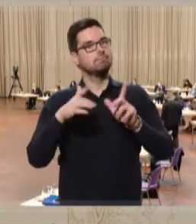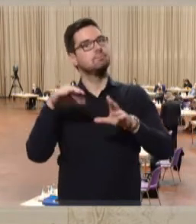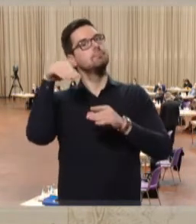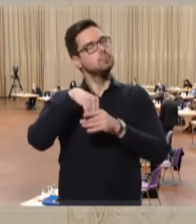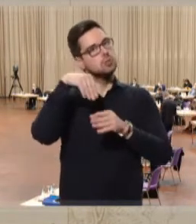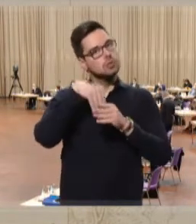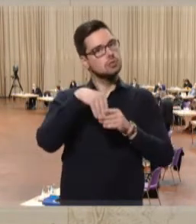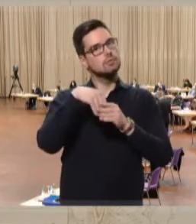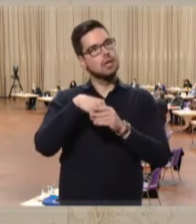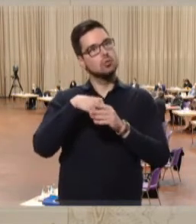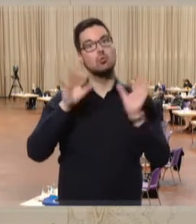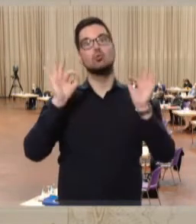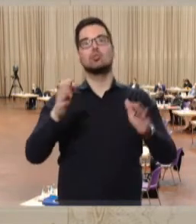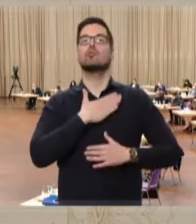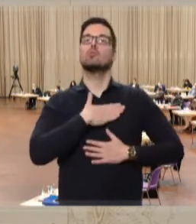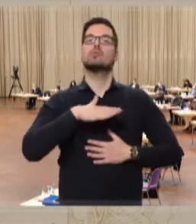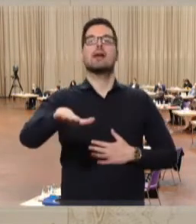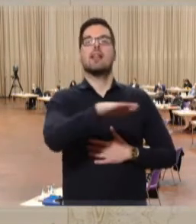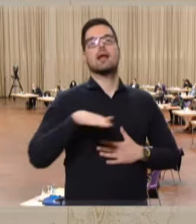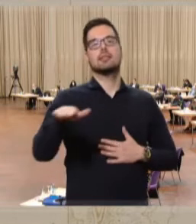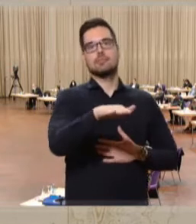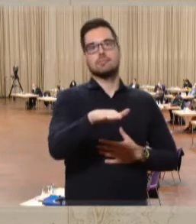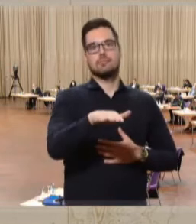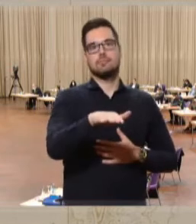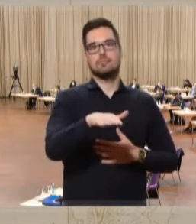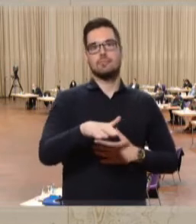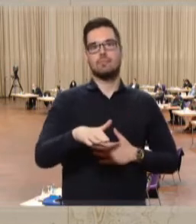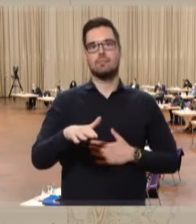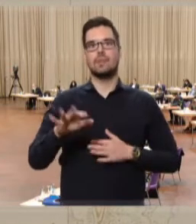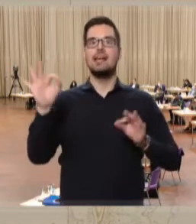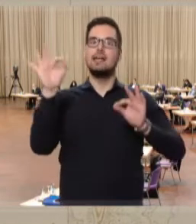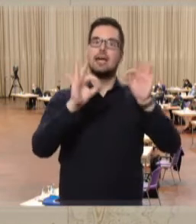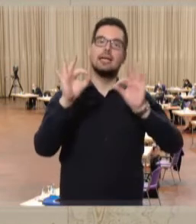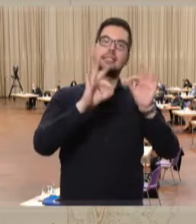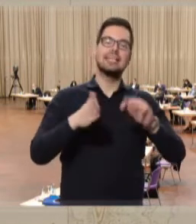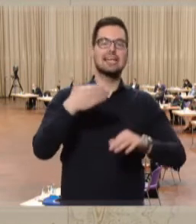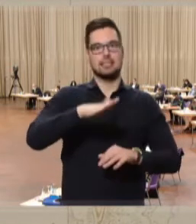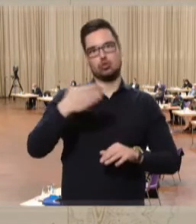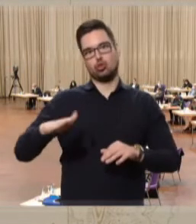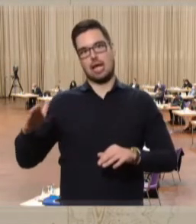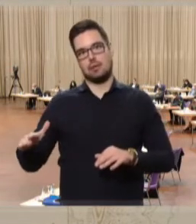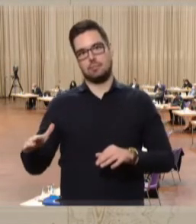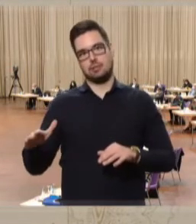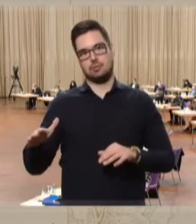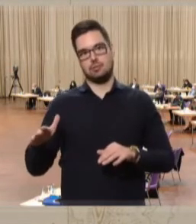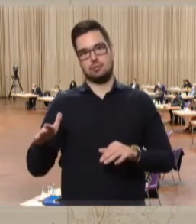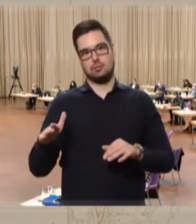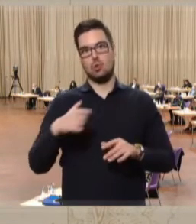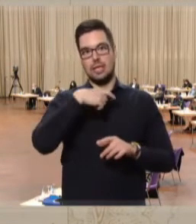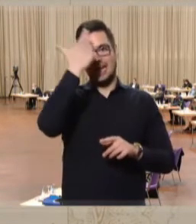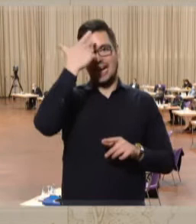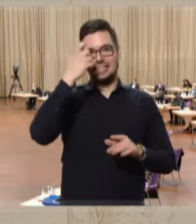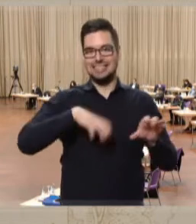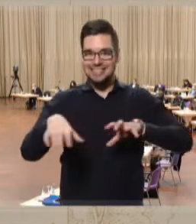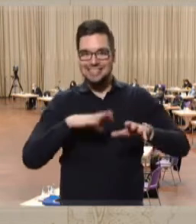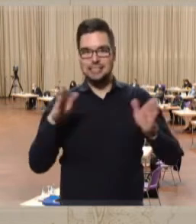Grunde aber nur Gutes für unser Land. Das Insektensterben, der Artenrückgang und die Forderung der Bevölkerung zu